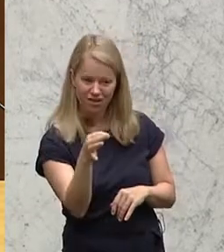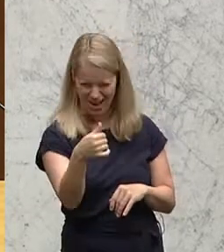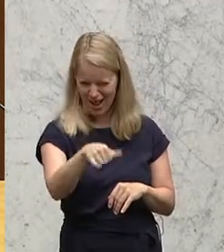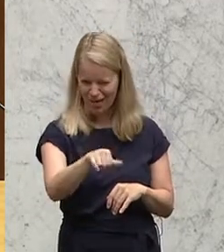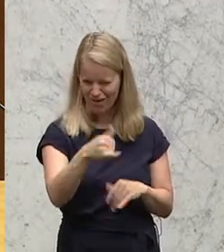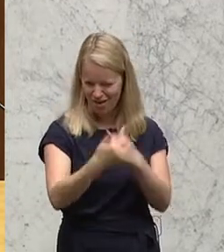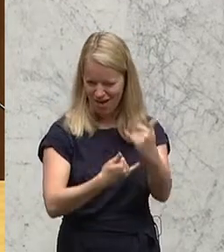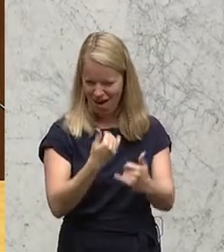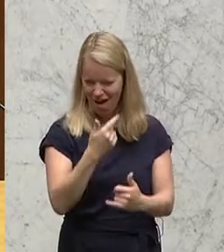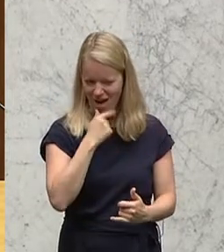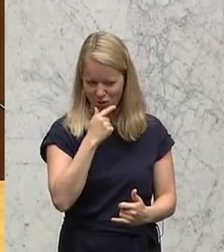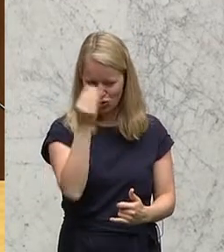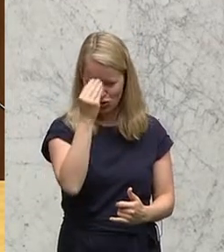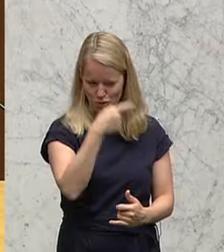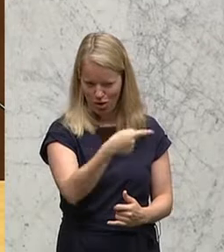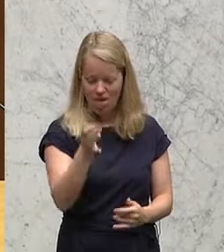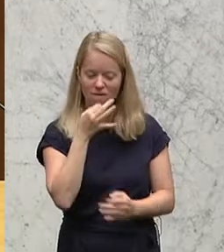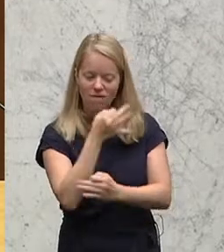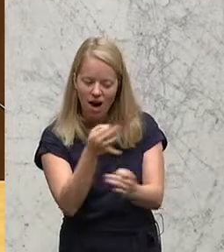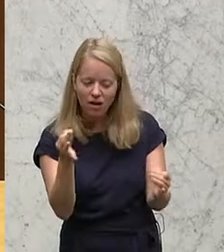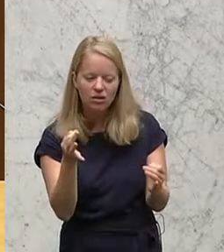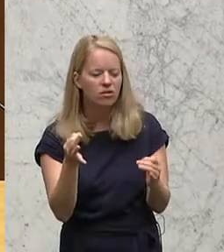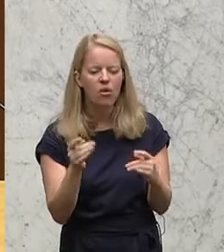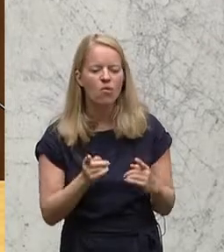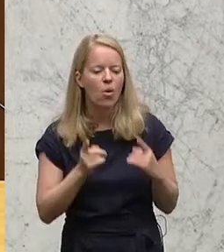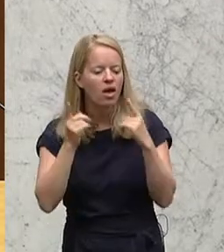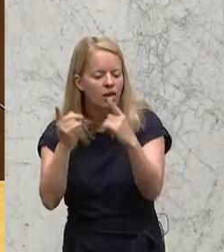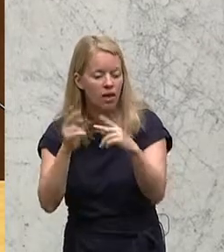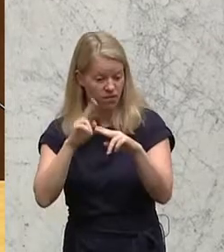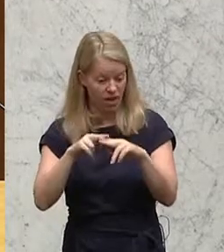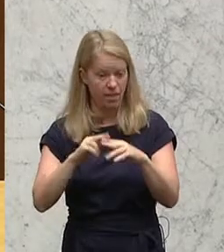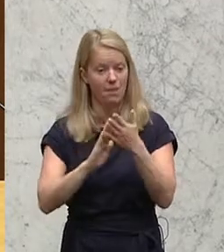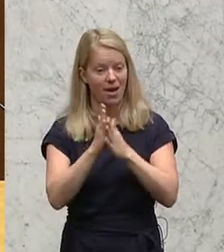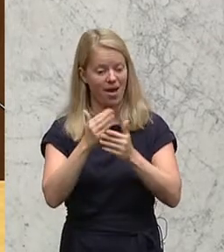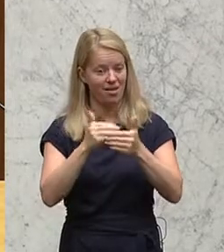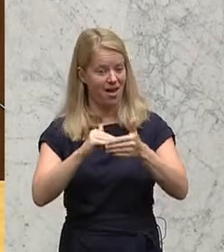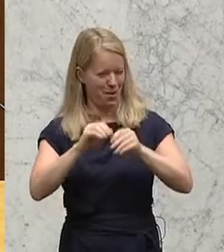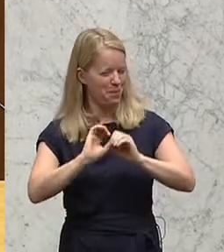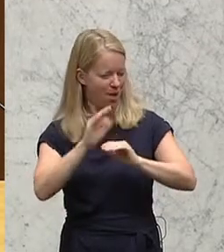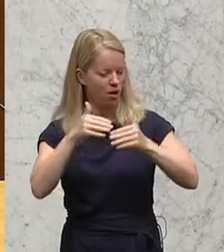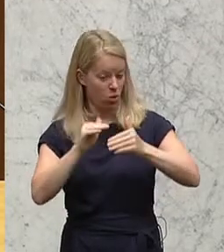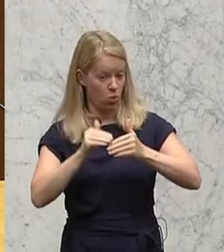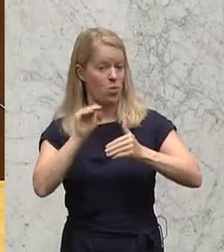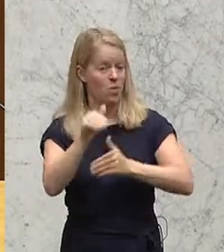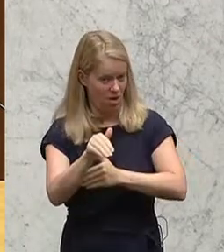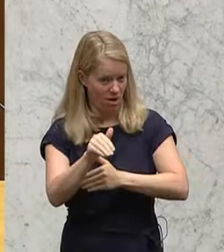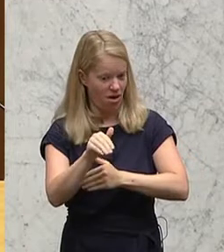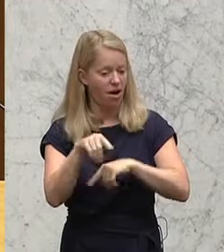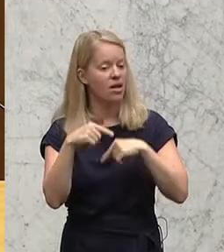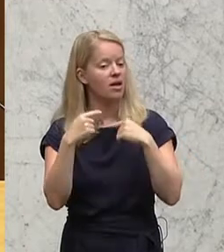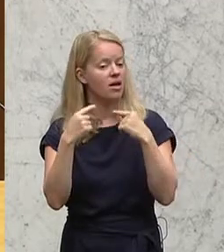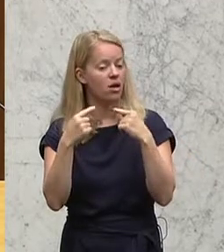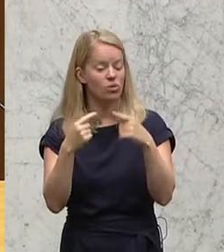den Brenner fährt, und wir geantwortet haben nach Italien, mussten wir uns mit einem Nichtgelügen setzen.